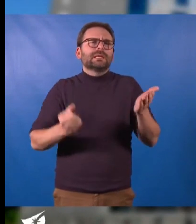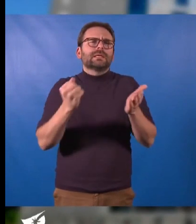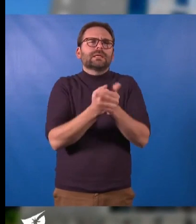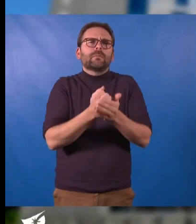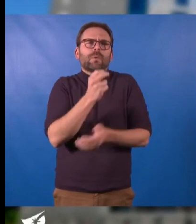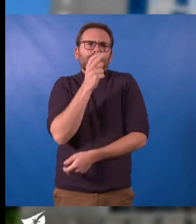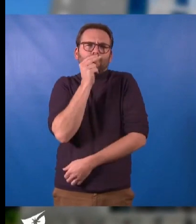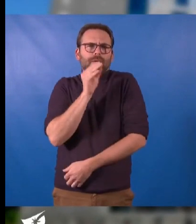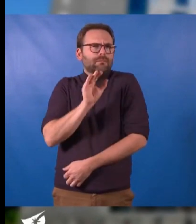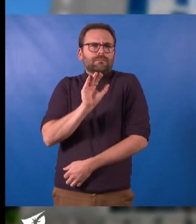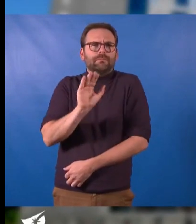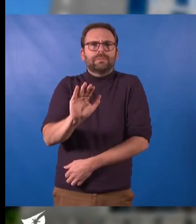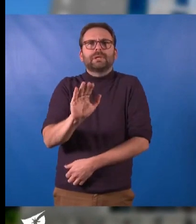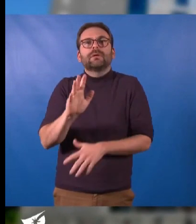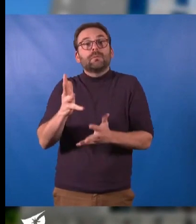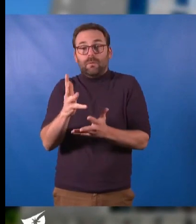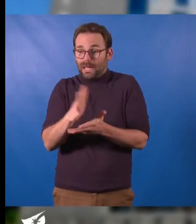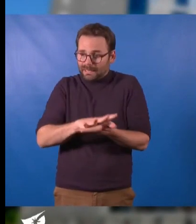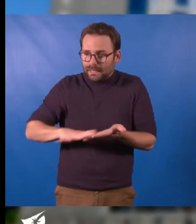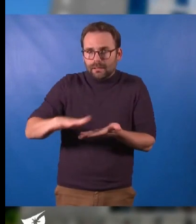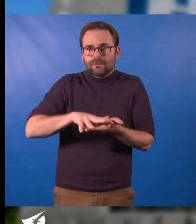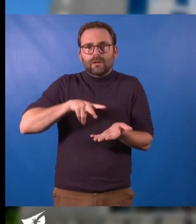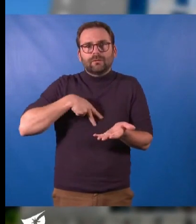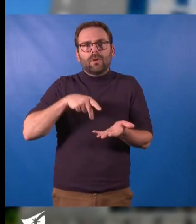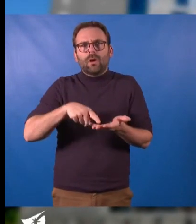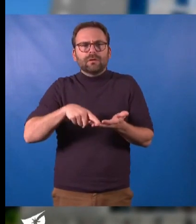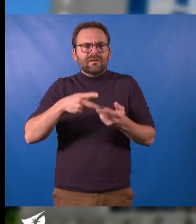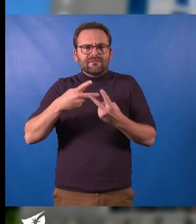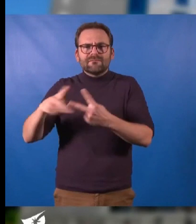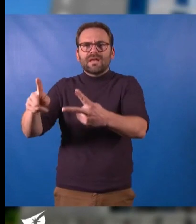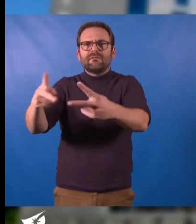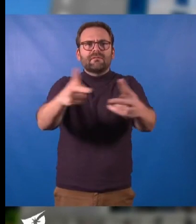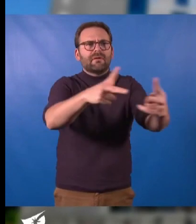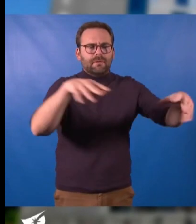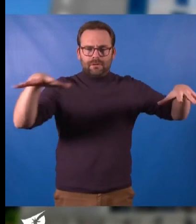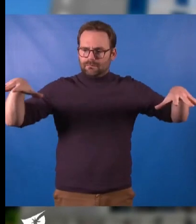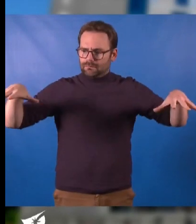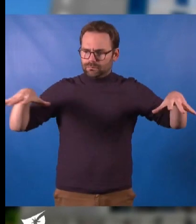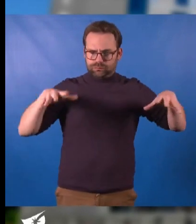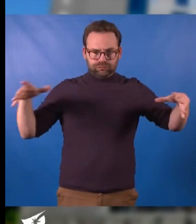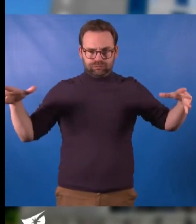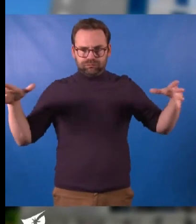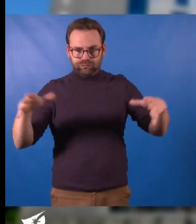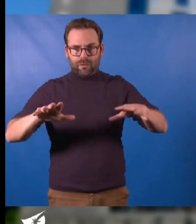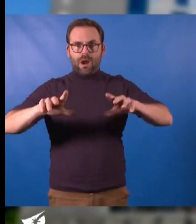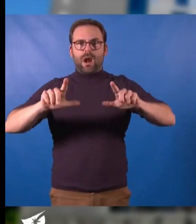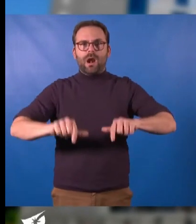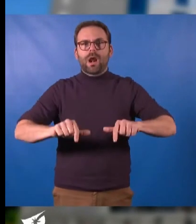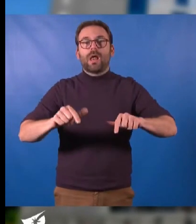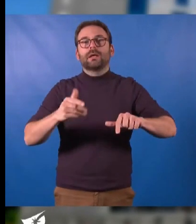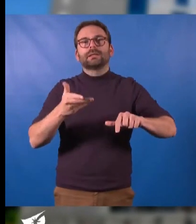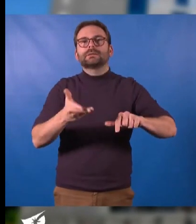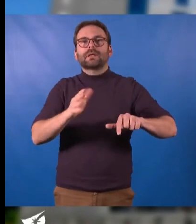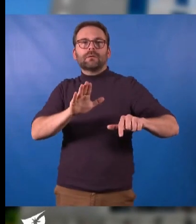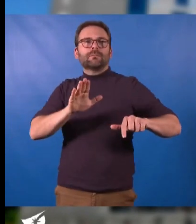incarne notre territoire, toutes ses communes, et qui est à la fois, qui s'adresse